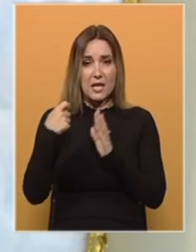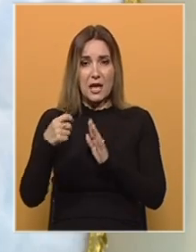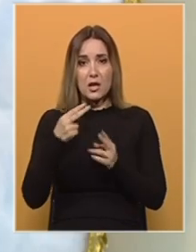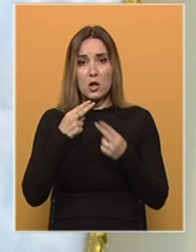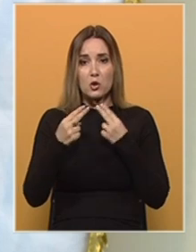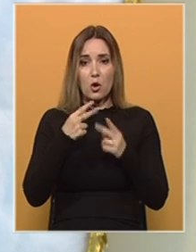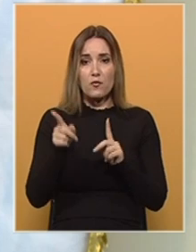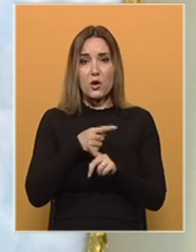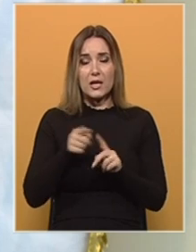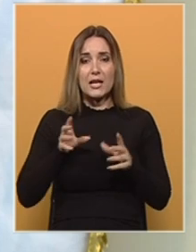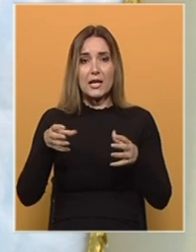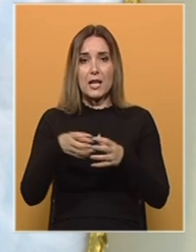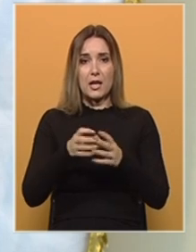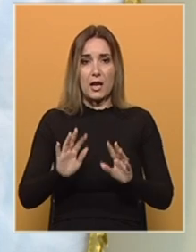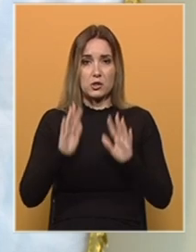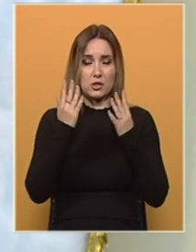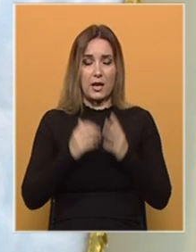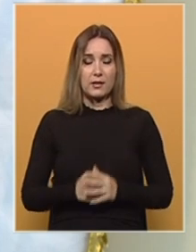dogovor ili generalni štrajk.